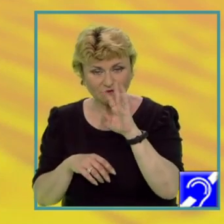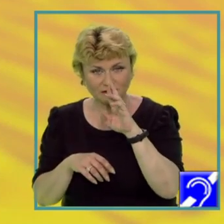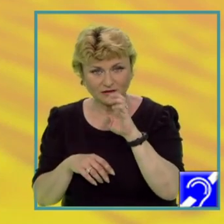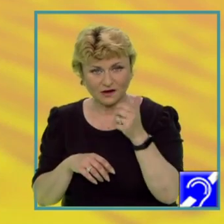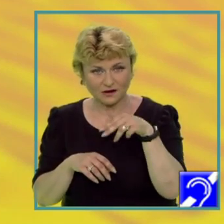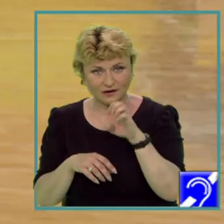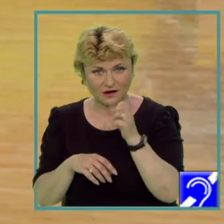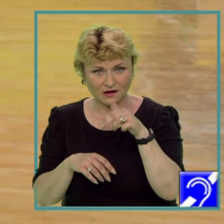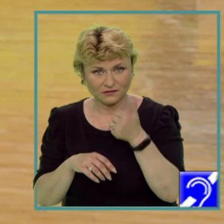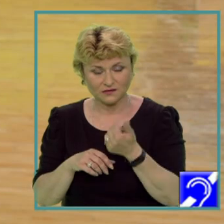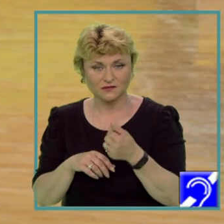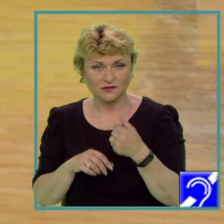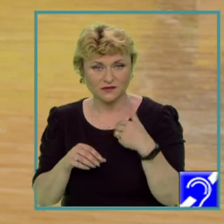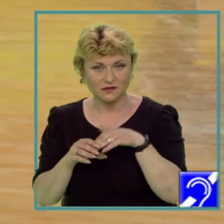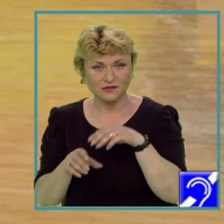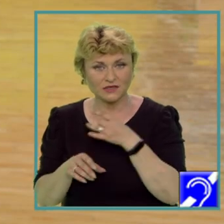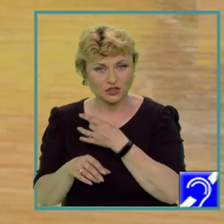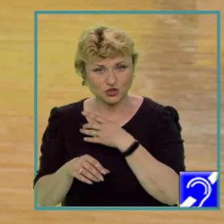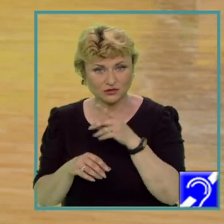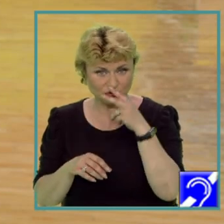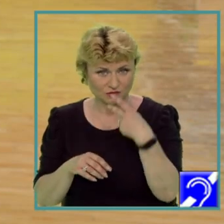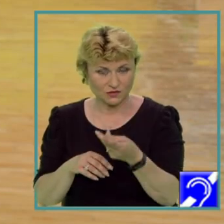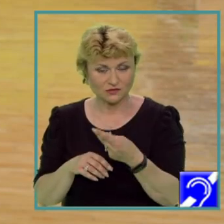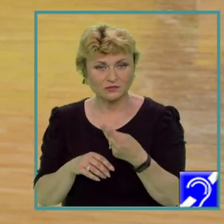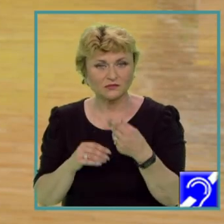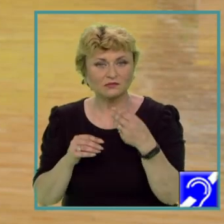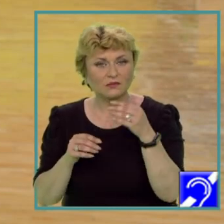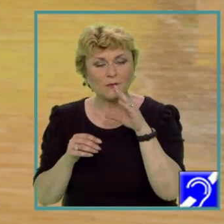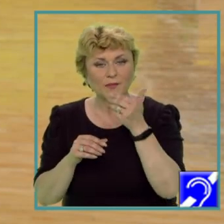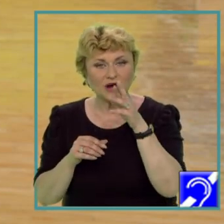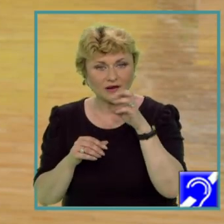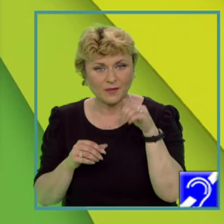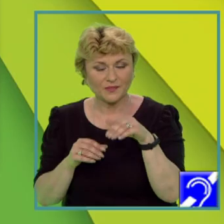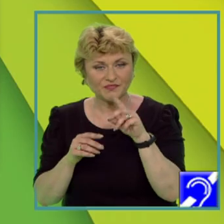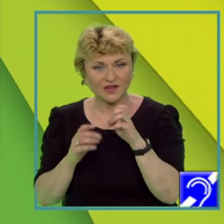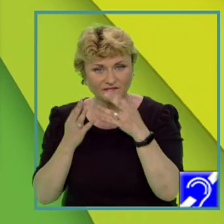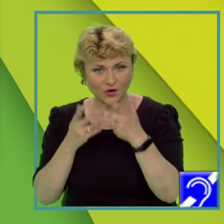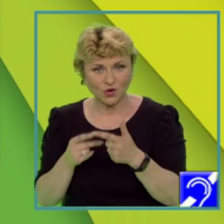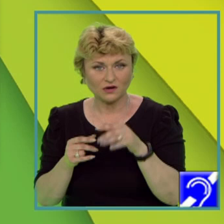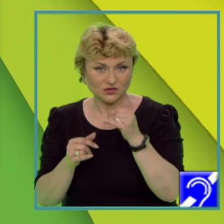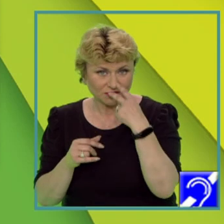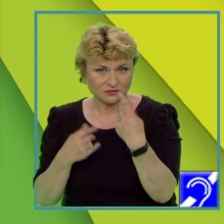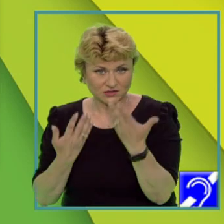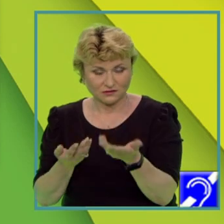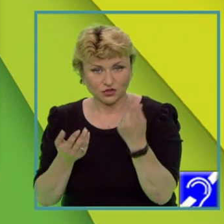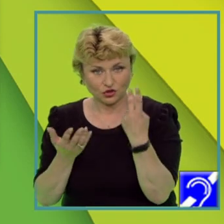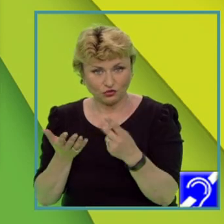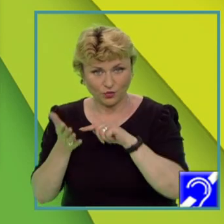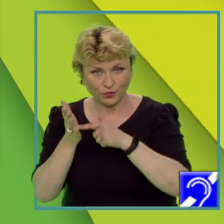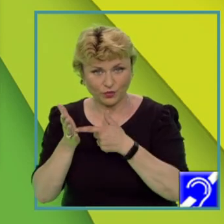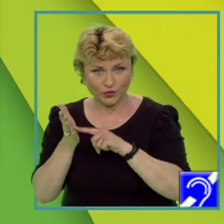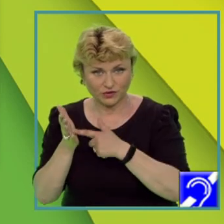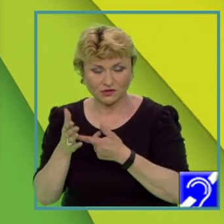în Grecia. Ne uităm la baremul de evaluare și vedem că se acordă câte două puncte pentru fiecare cauză